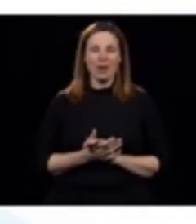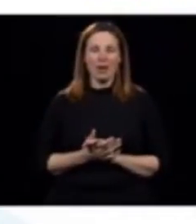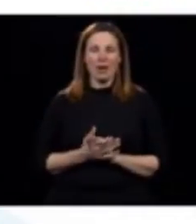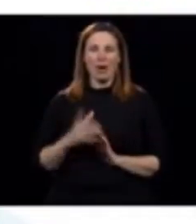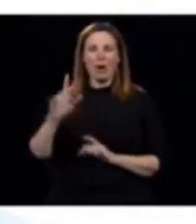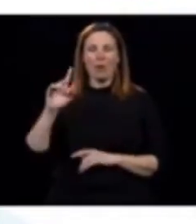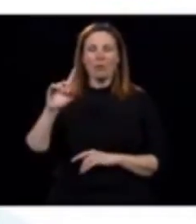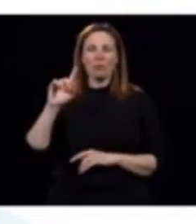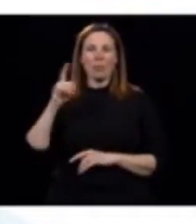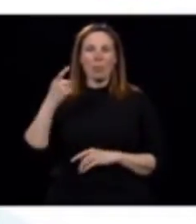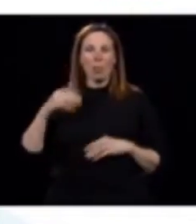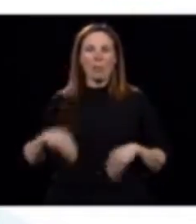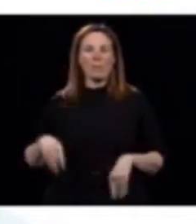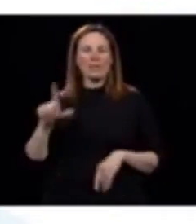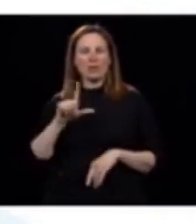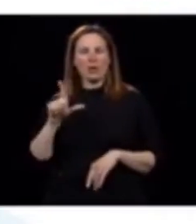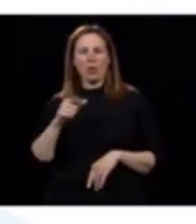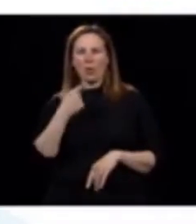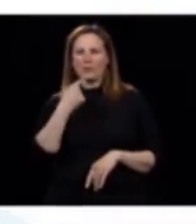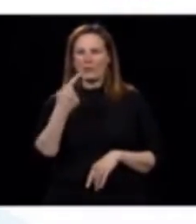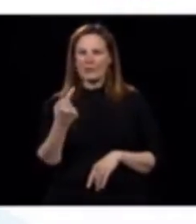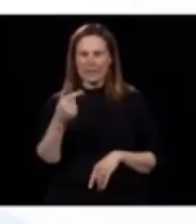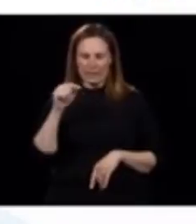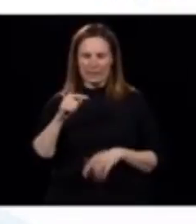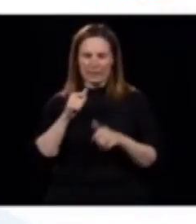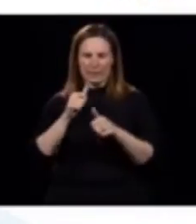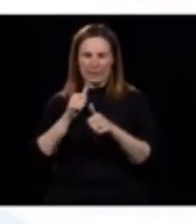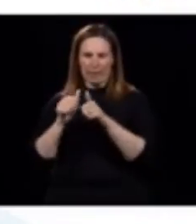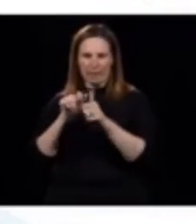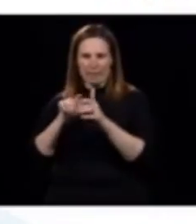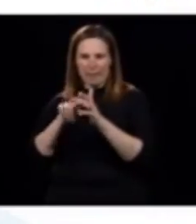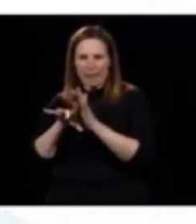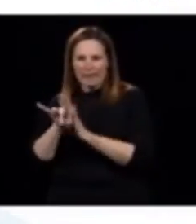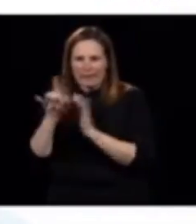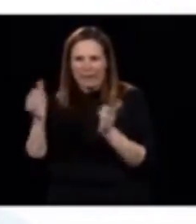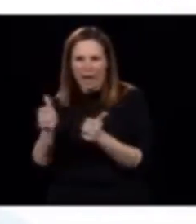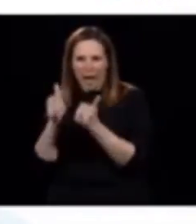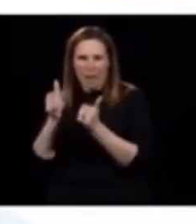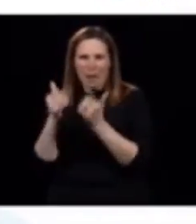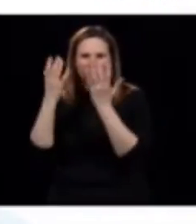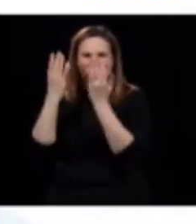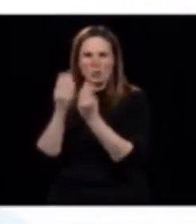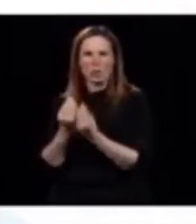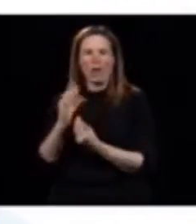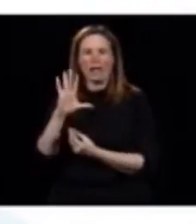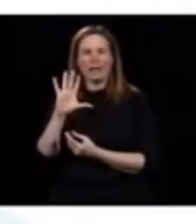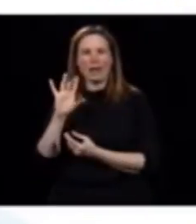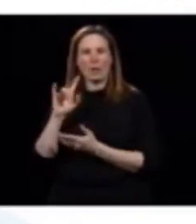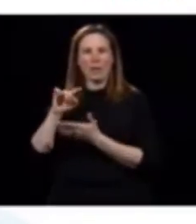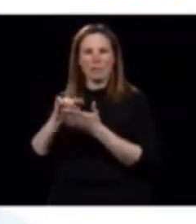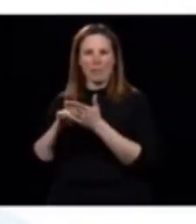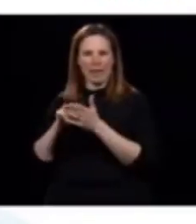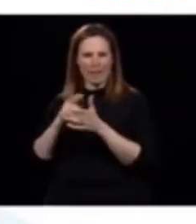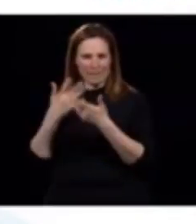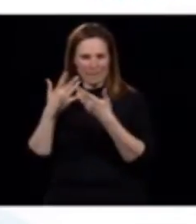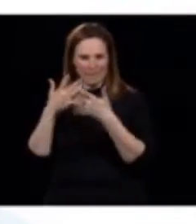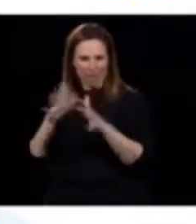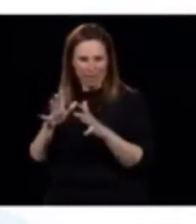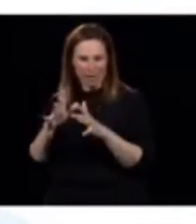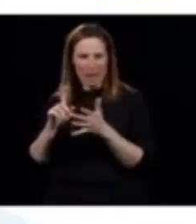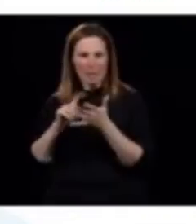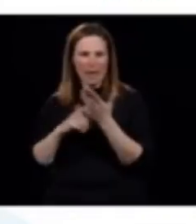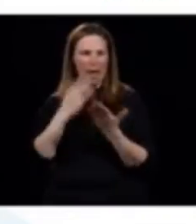de M. Legault, qu'on était l'endroit où on teste le plus au monde, là. On parle de 58 000 tests jusqu'à maintenant. Mais quand on regarde des